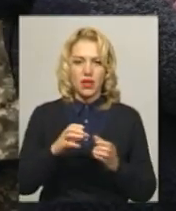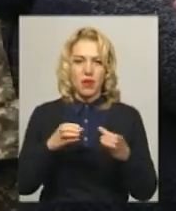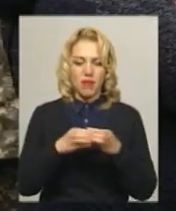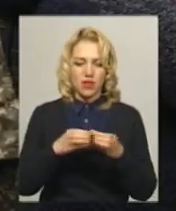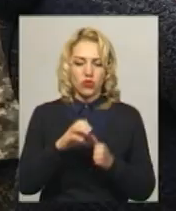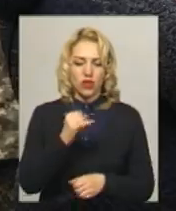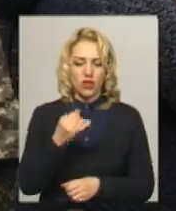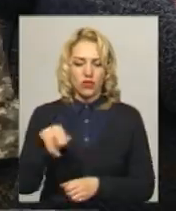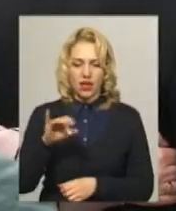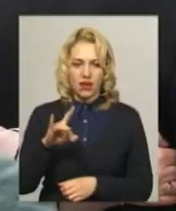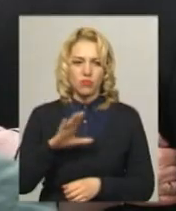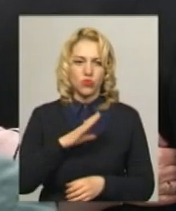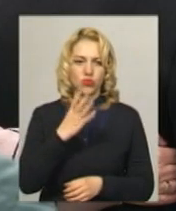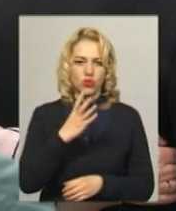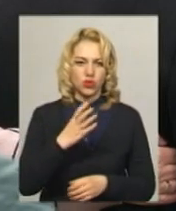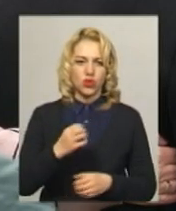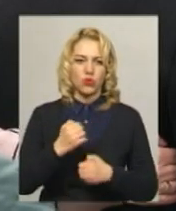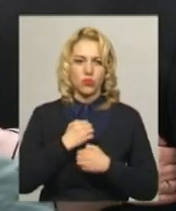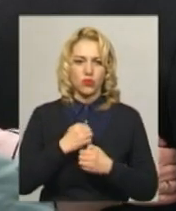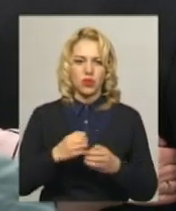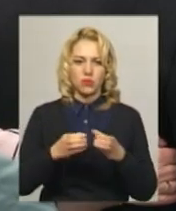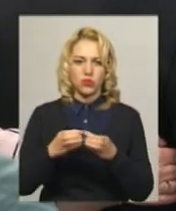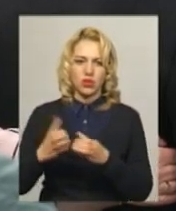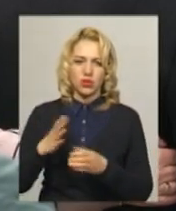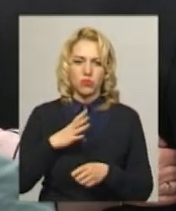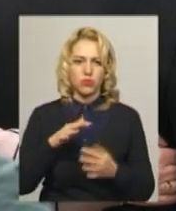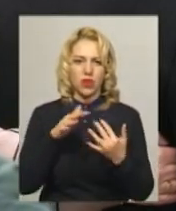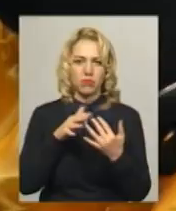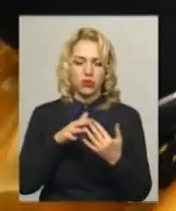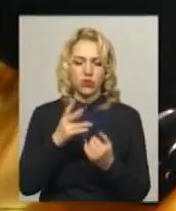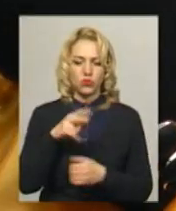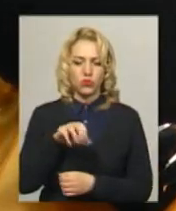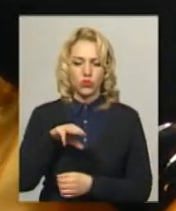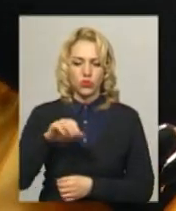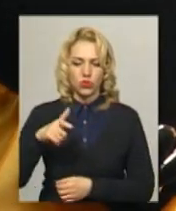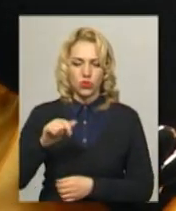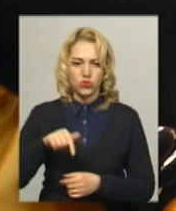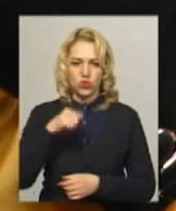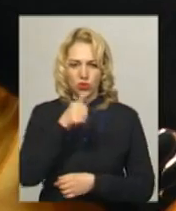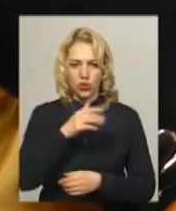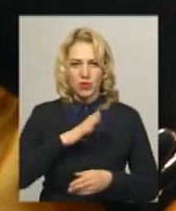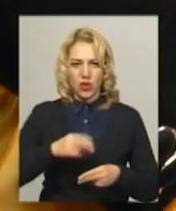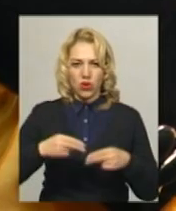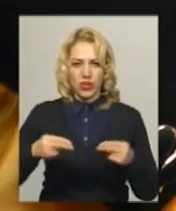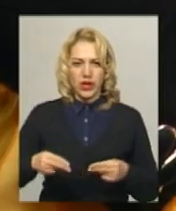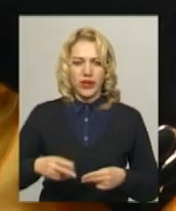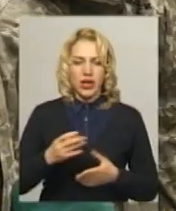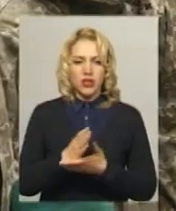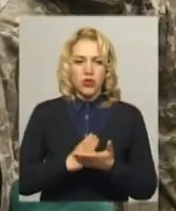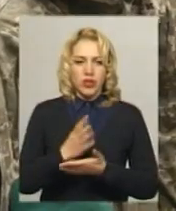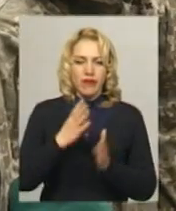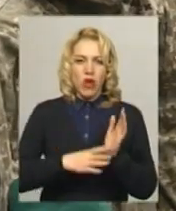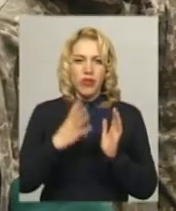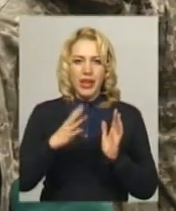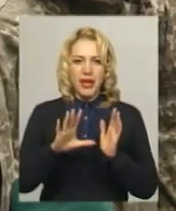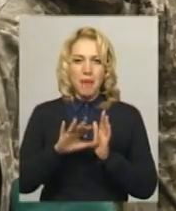років служив у чотирьох бойових підрозділах, які були на передовій фронту. Другого лютого цього року Микола Неживий підписав контракт на службу у 93